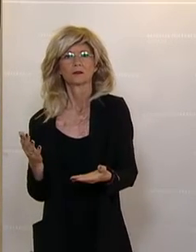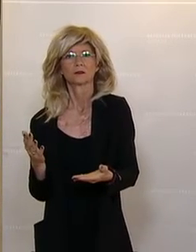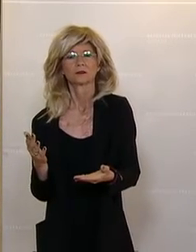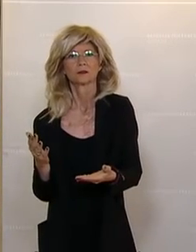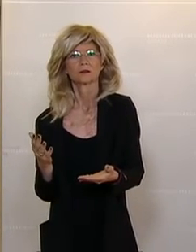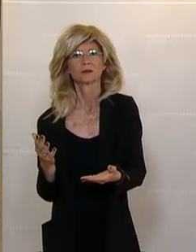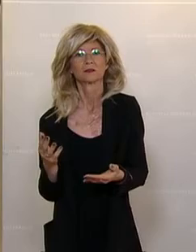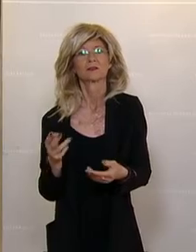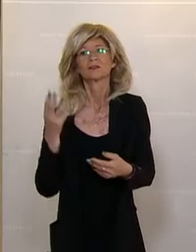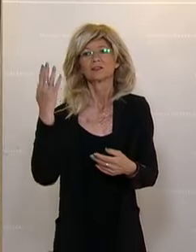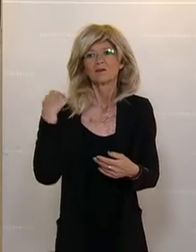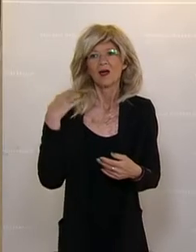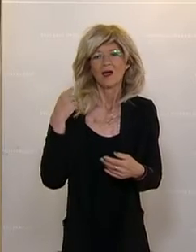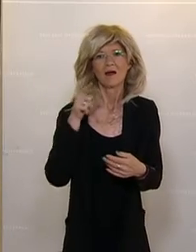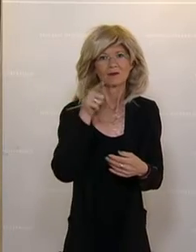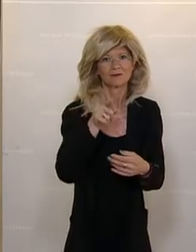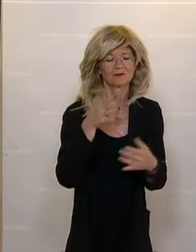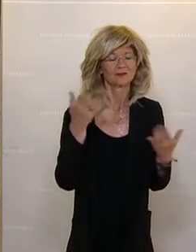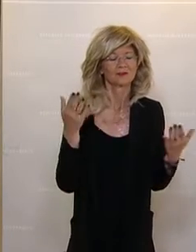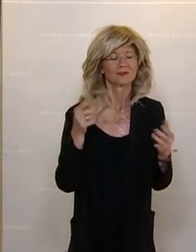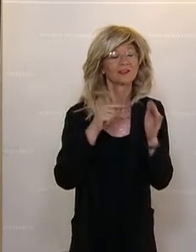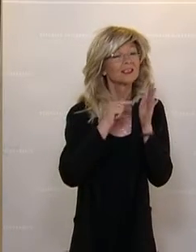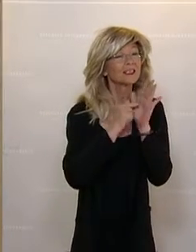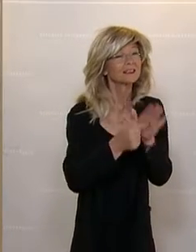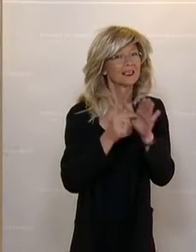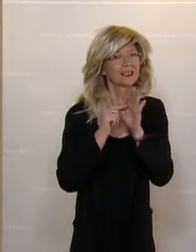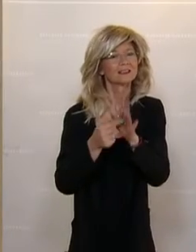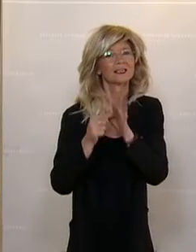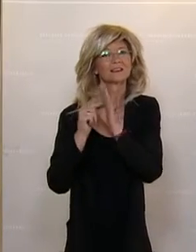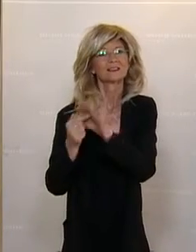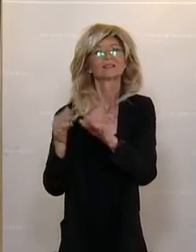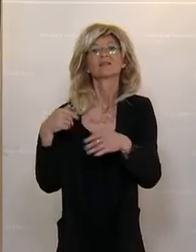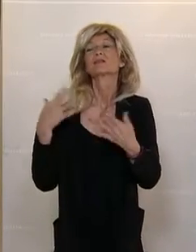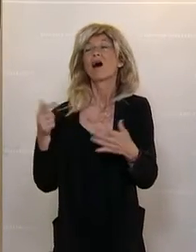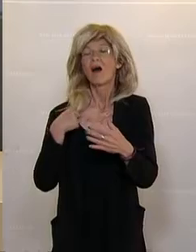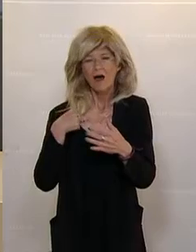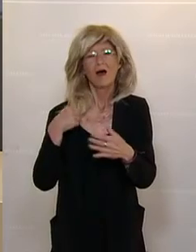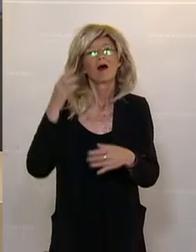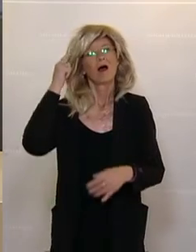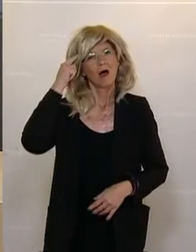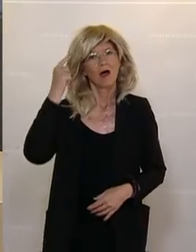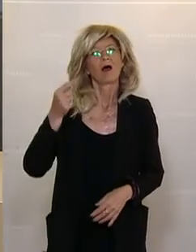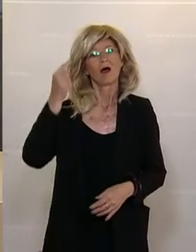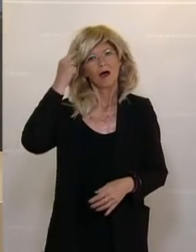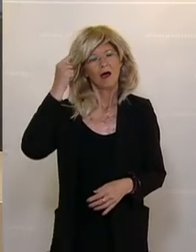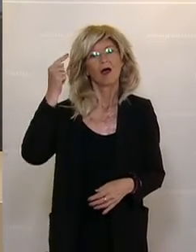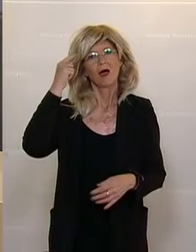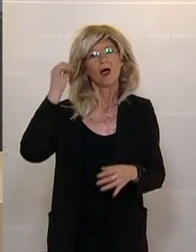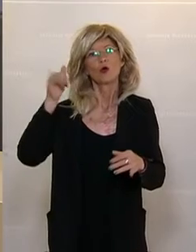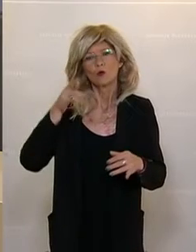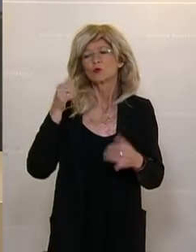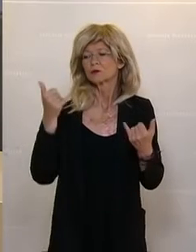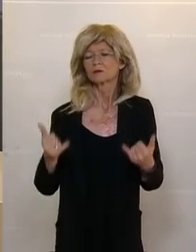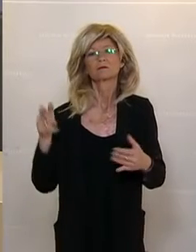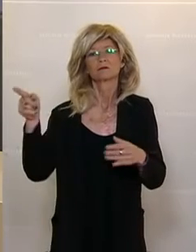augenscheinlich gemacht und aufgezeigt. Und dann müssen wir schauen, dass wir nicht einerseits nur die Daten sammeln, die